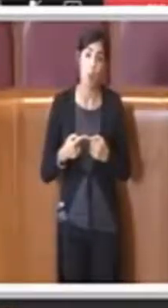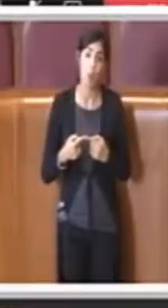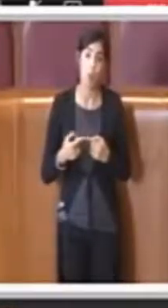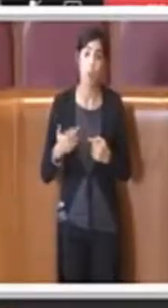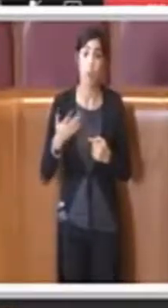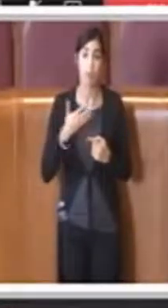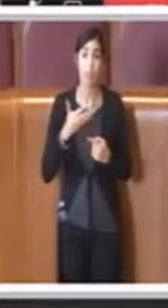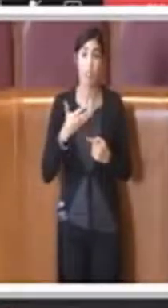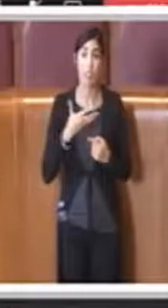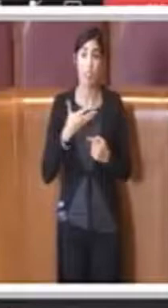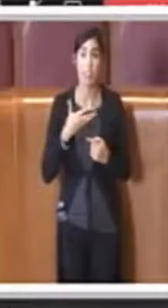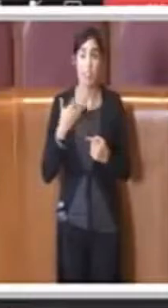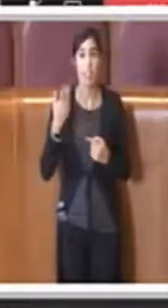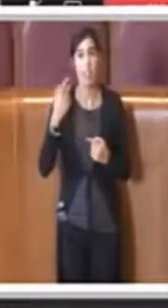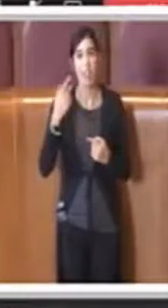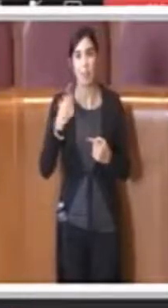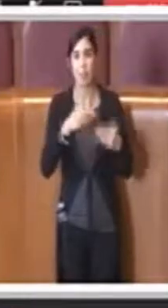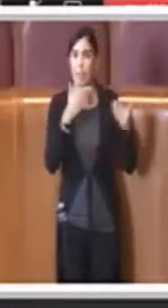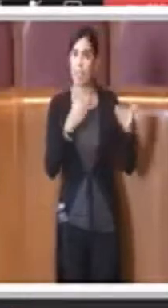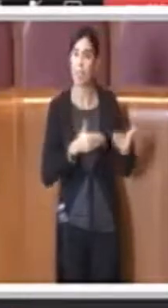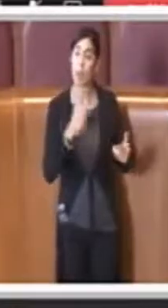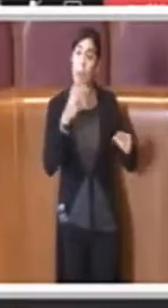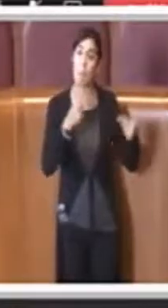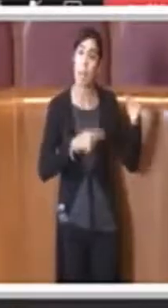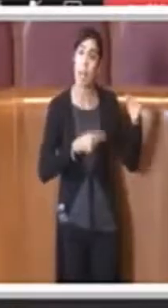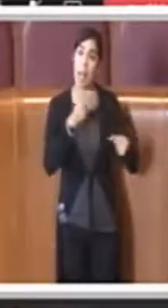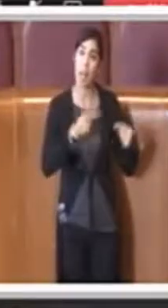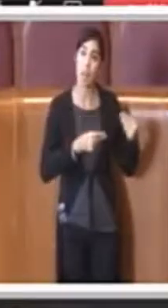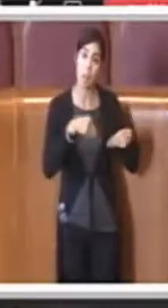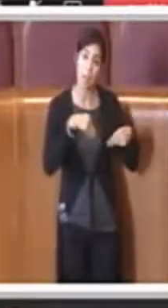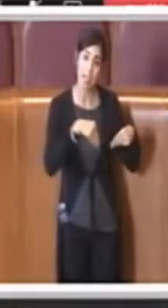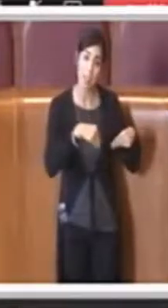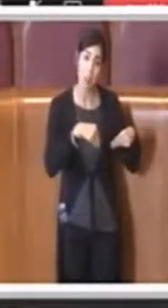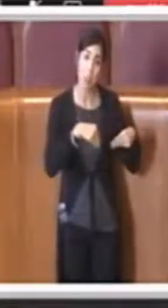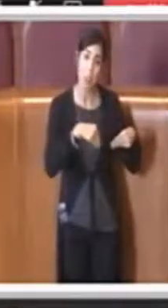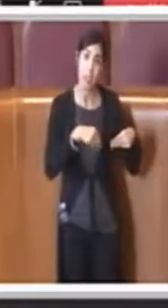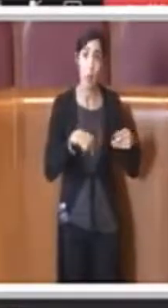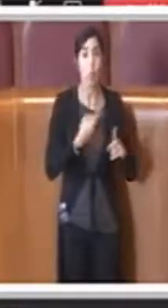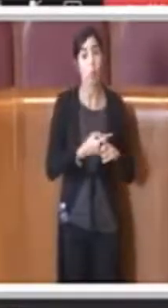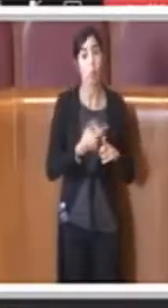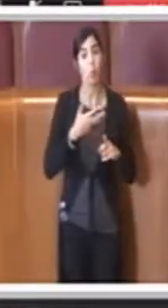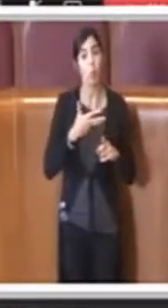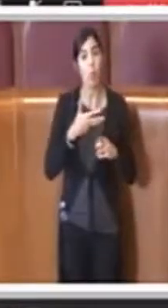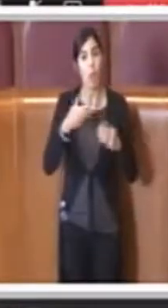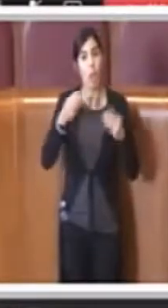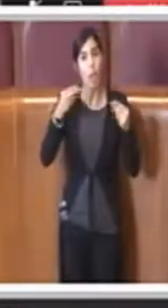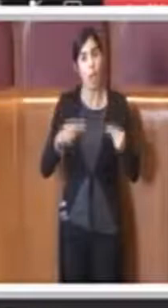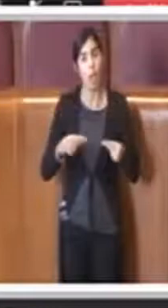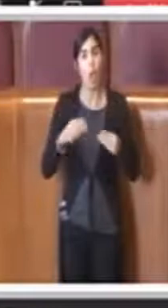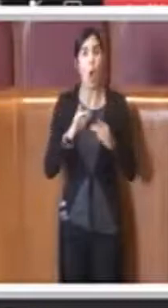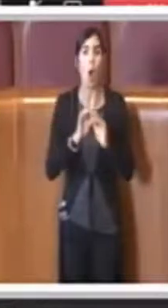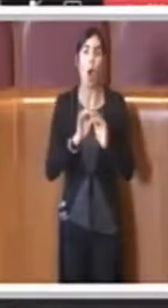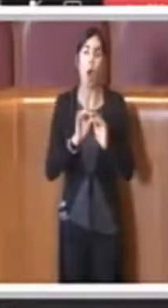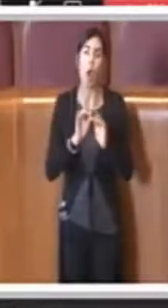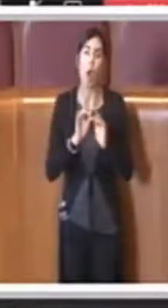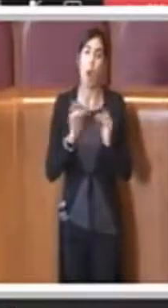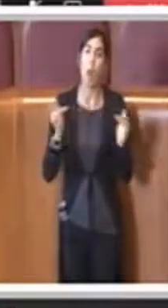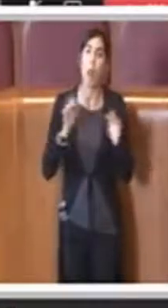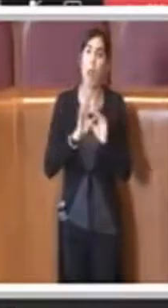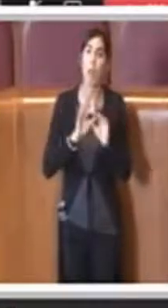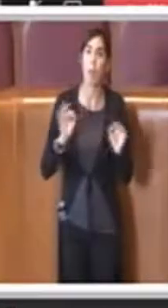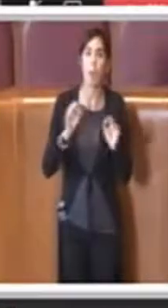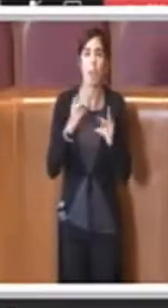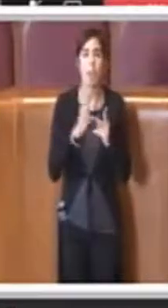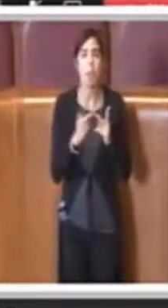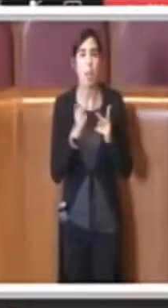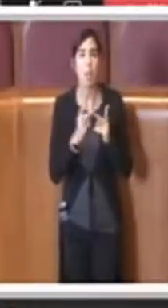bilancio partecipativo, c'è già l'applicativo online delle petizioni in via sperimentale, già da tempo, e proprio quello